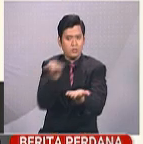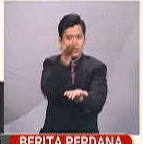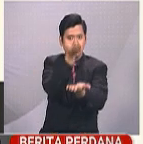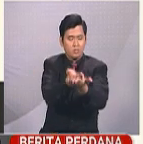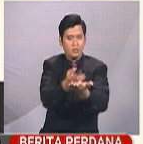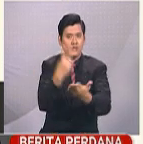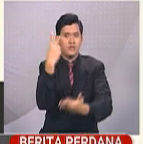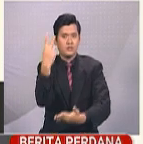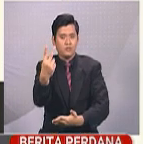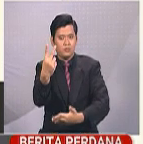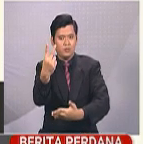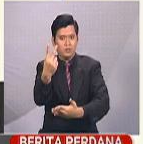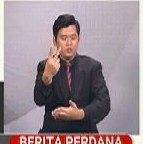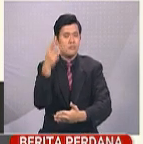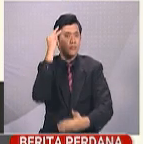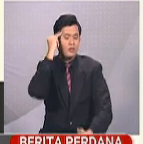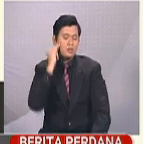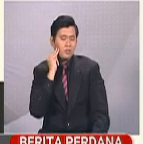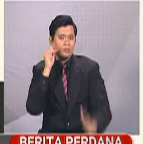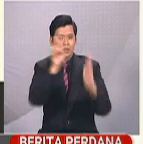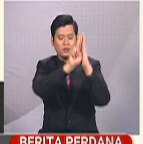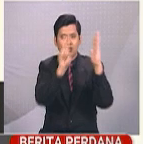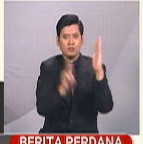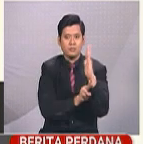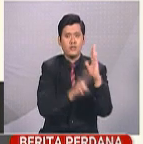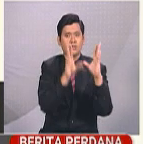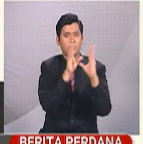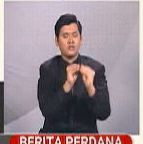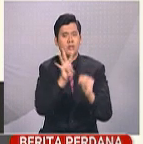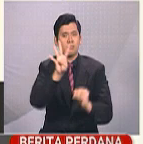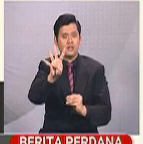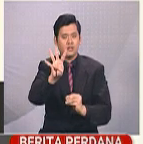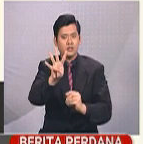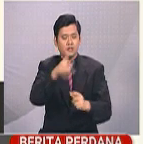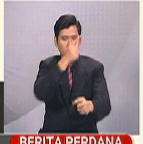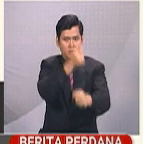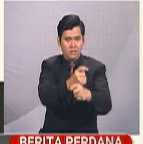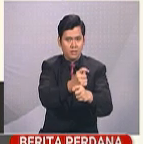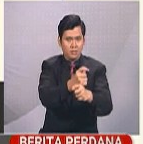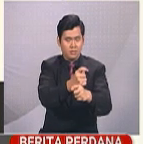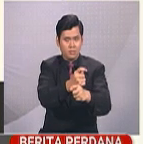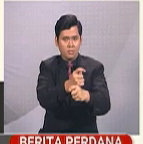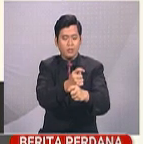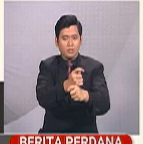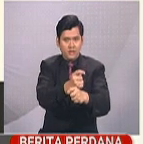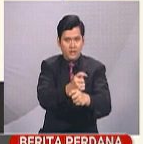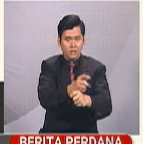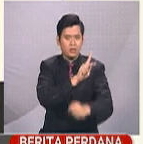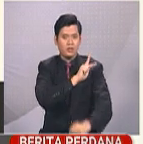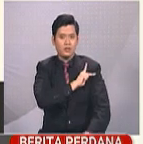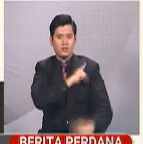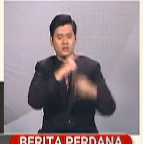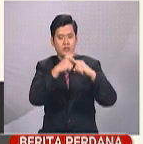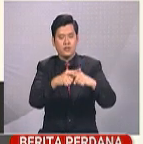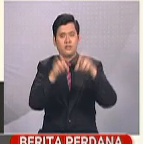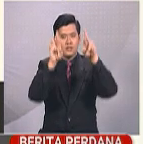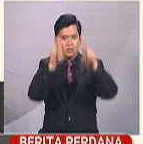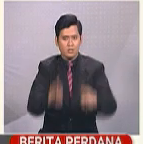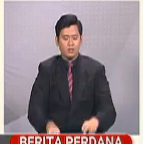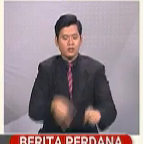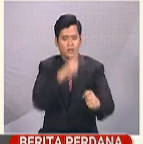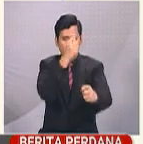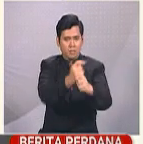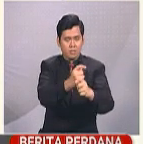Dr. Mahathir di bawah Peraturan Mesyuarat 4 iaitu mengekalkan yang dipertua Dewan Rakyat dikekalkan sehingga